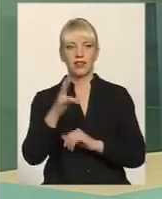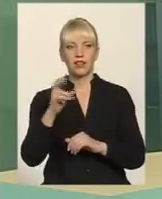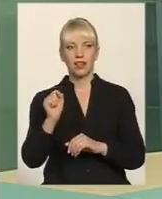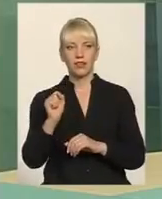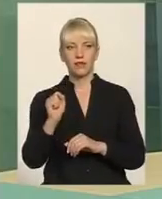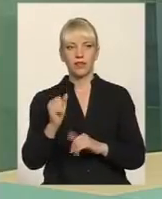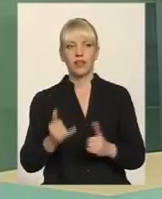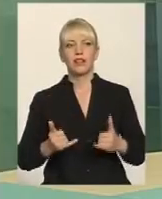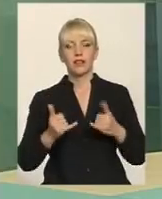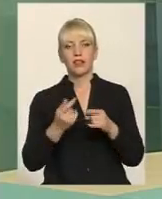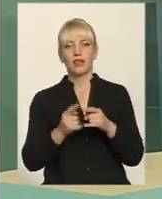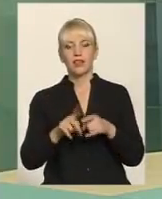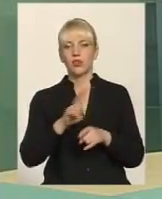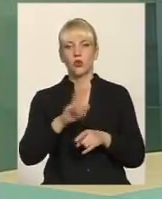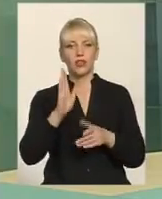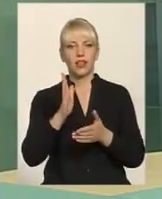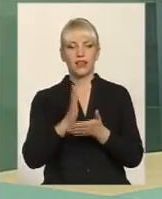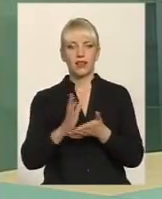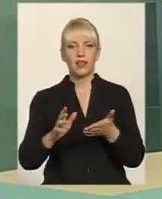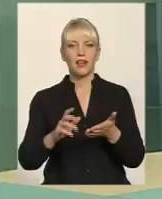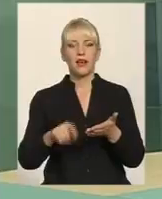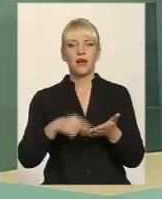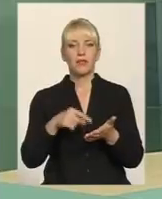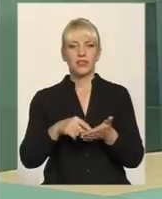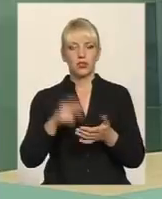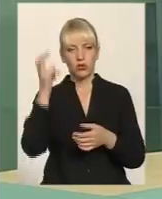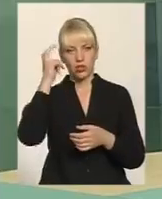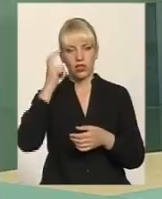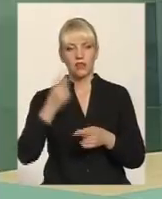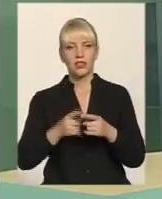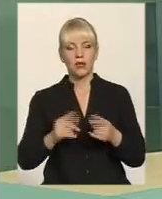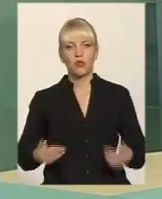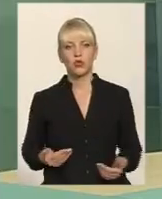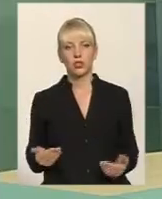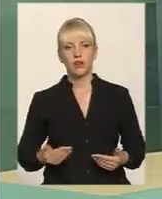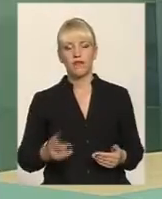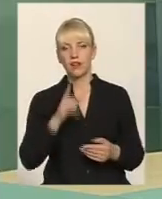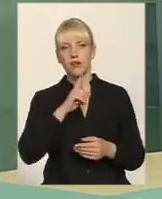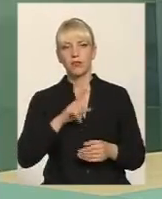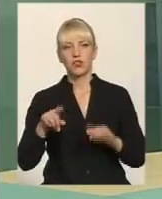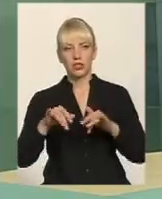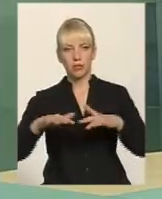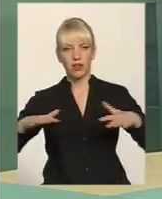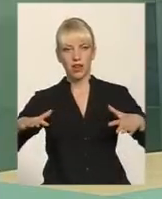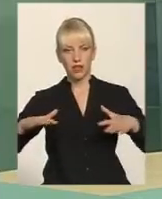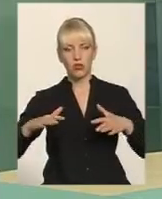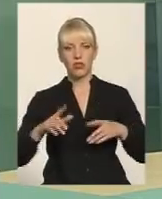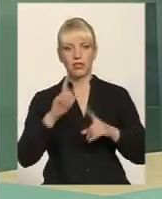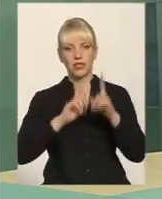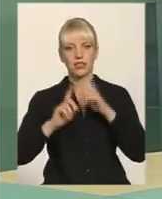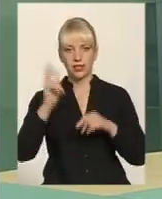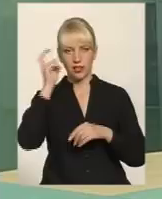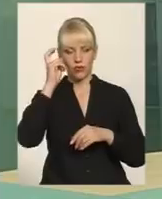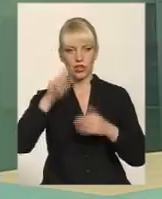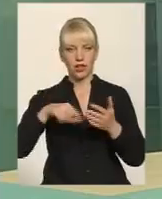Для тих, хто не є мешканець Києва, це проживання на час пленарних засідань в Києві, і на час роботи комітетів. І є,